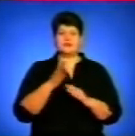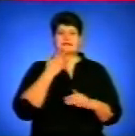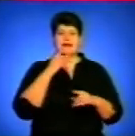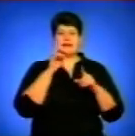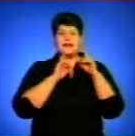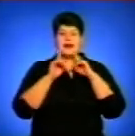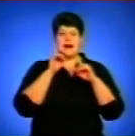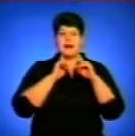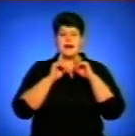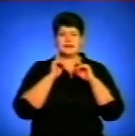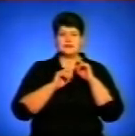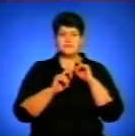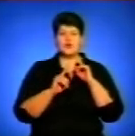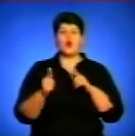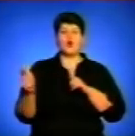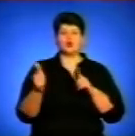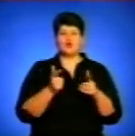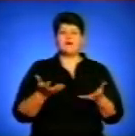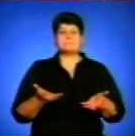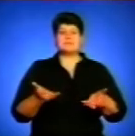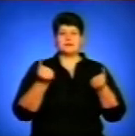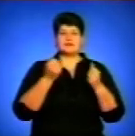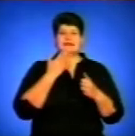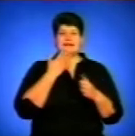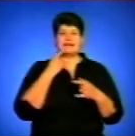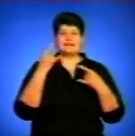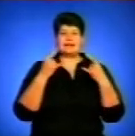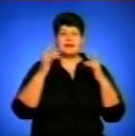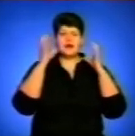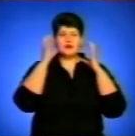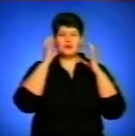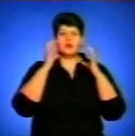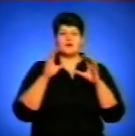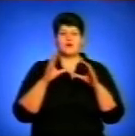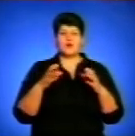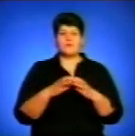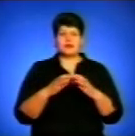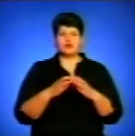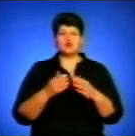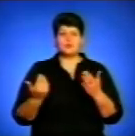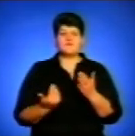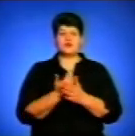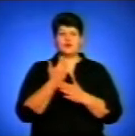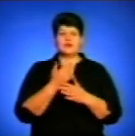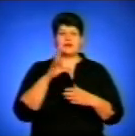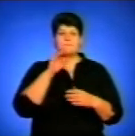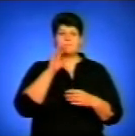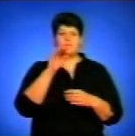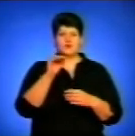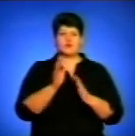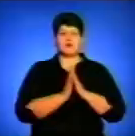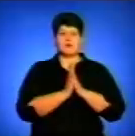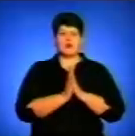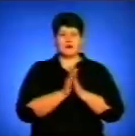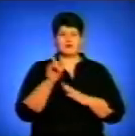радіомовлення, каже Михайло Зубик, готова підтримати національну радіокомпанію, щоб відновити мовлення відповідно до ліцензії і прохань населення.